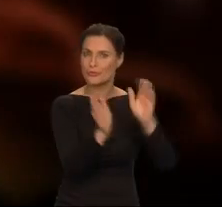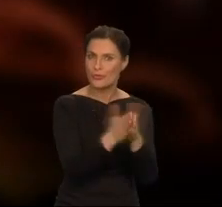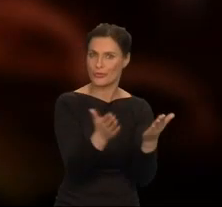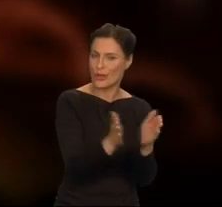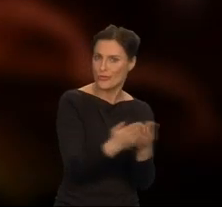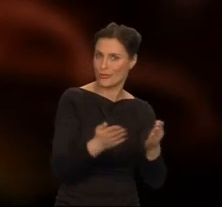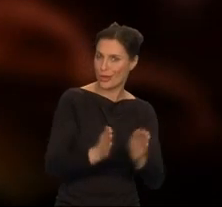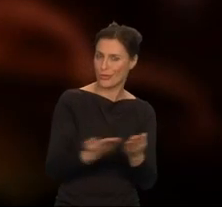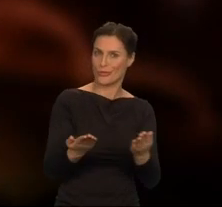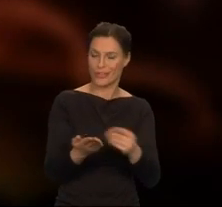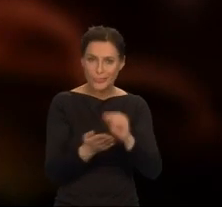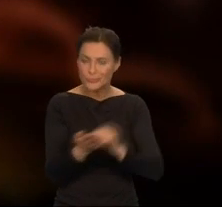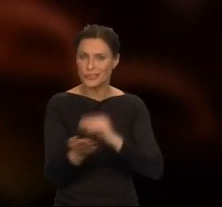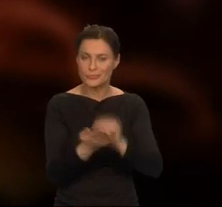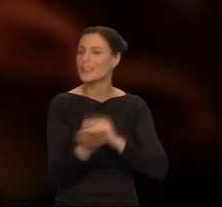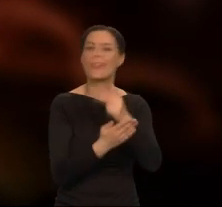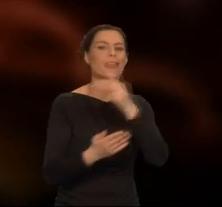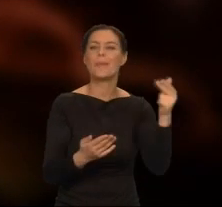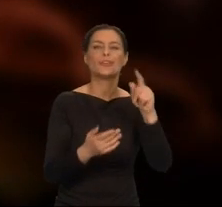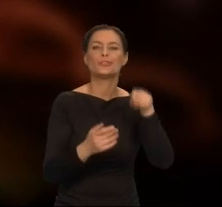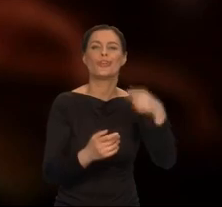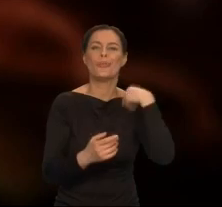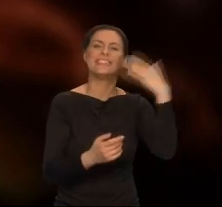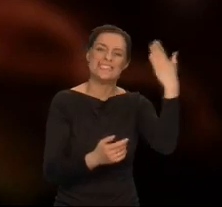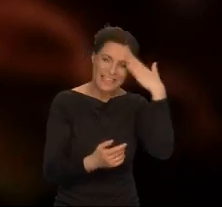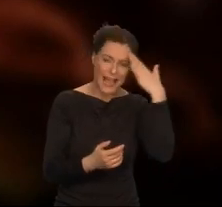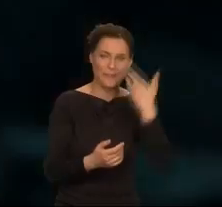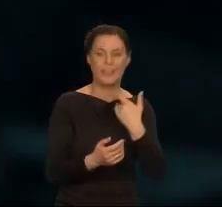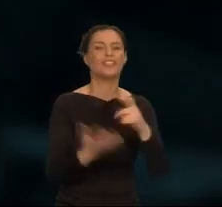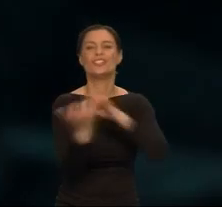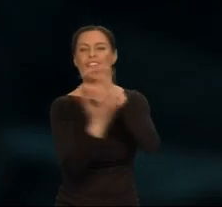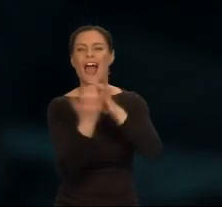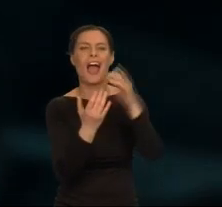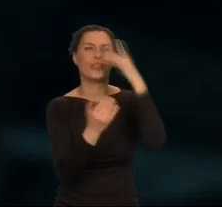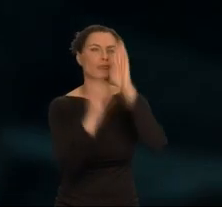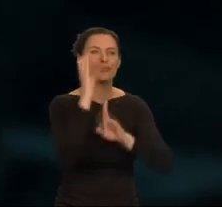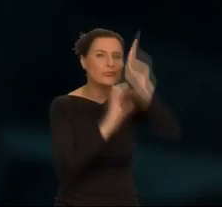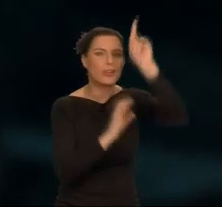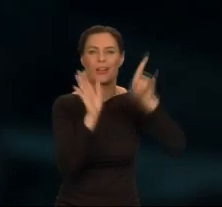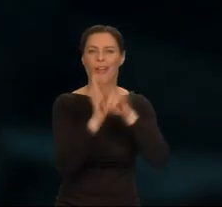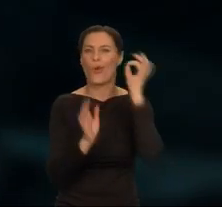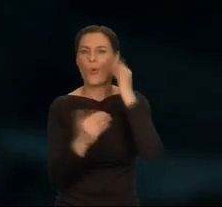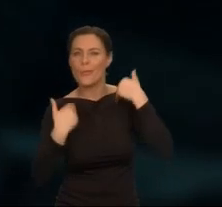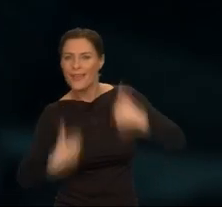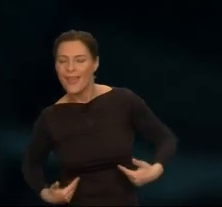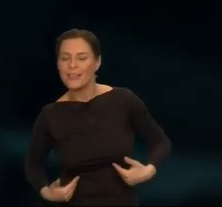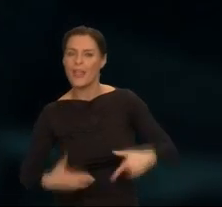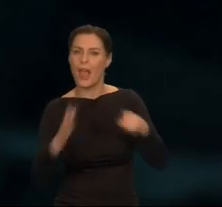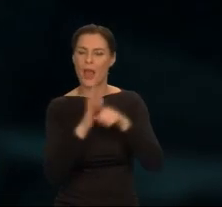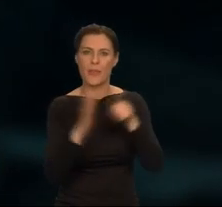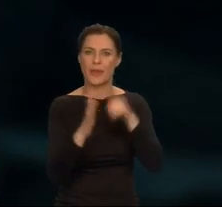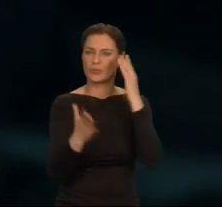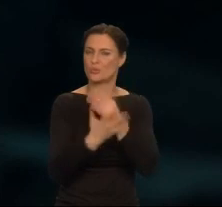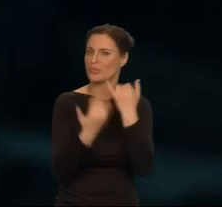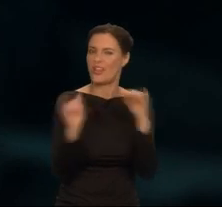Wraca do tematyki, którą znamy i kochamy. Obce światy, tożsamość kobiet. Ale wszystko teraz poszarzało.